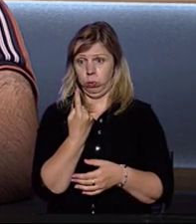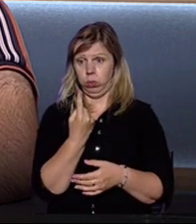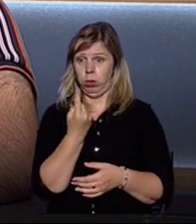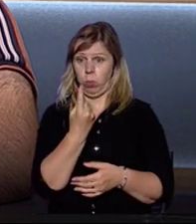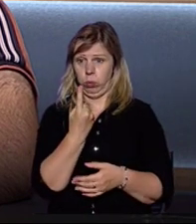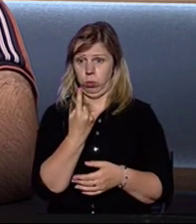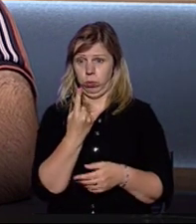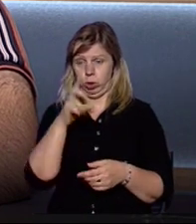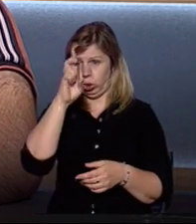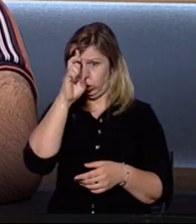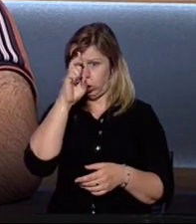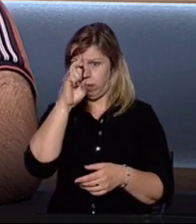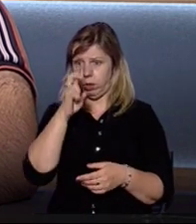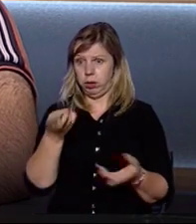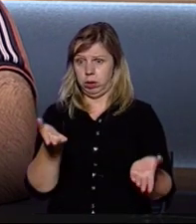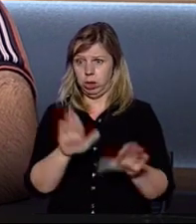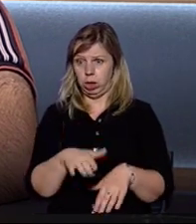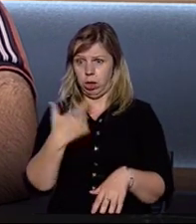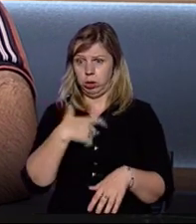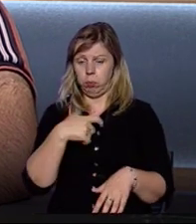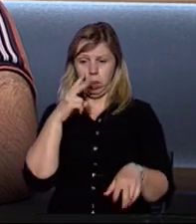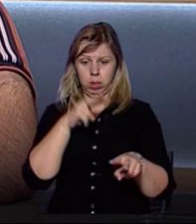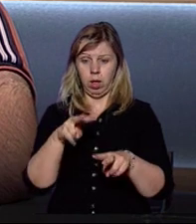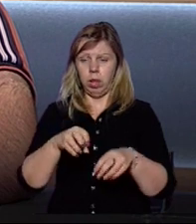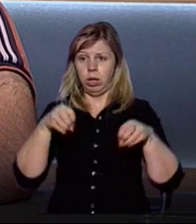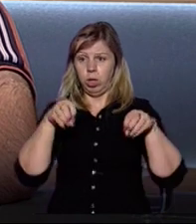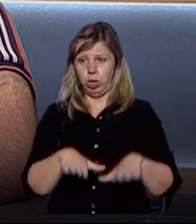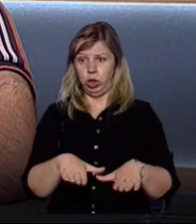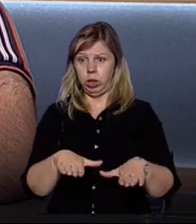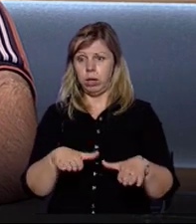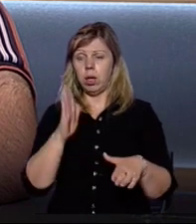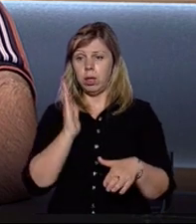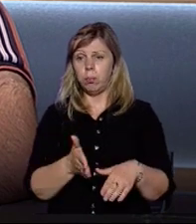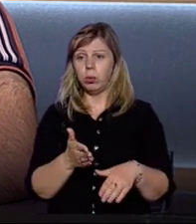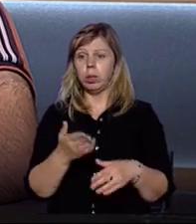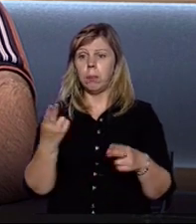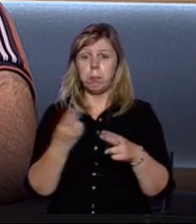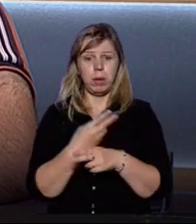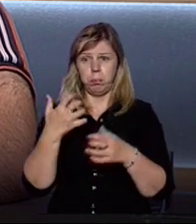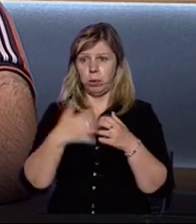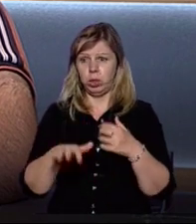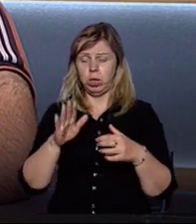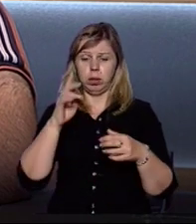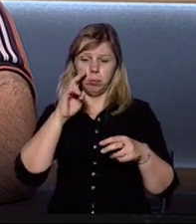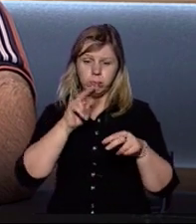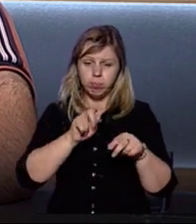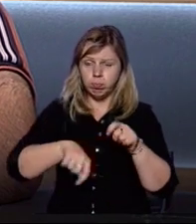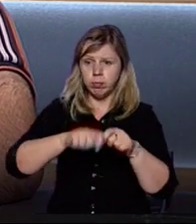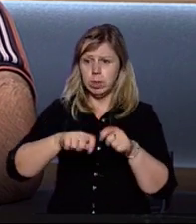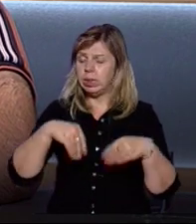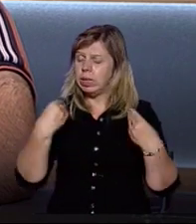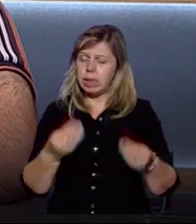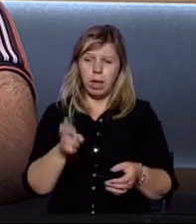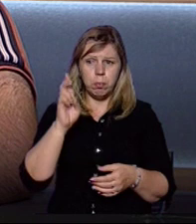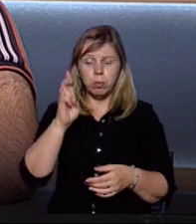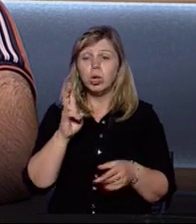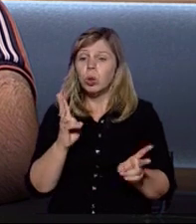Нагляд. Держава лишає за собою нагляд за рішеннями і буде безпосередньо вислідковувати, щоб, не дай Боже...